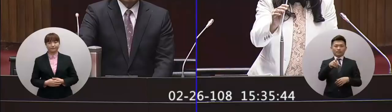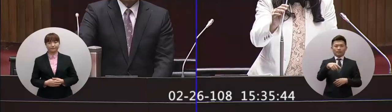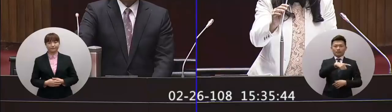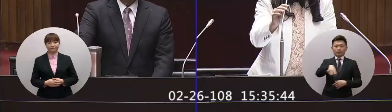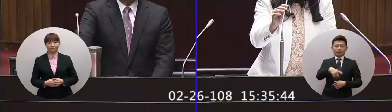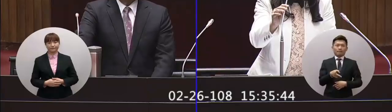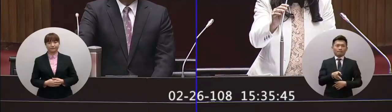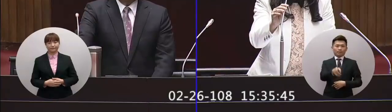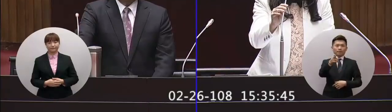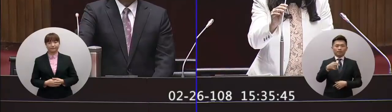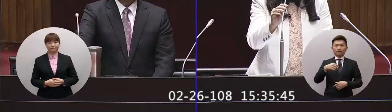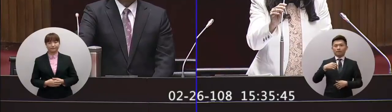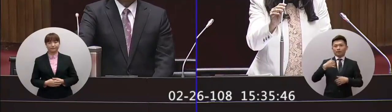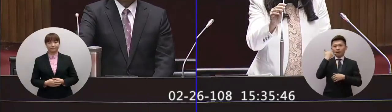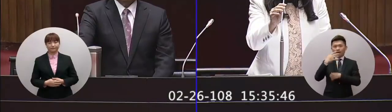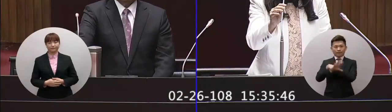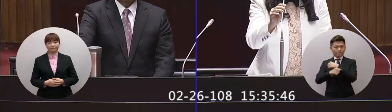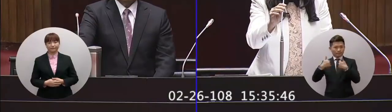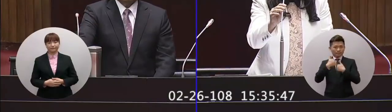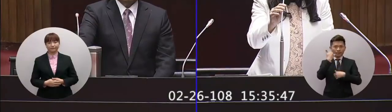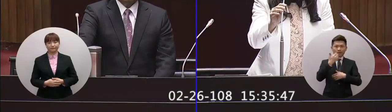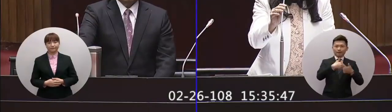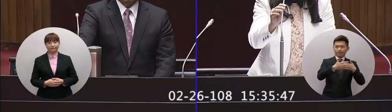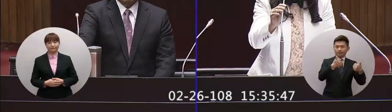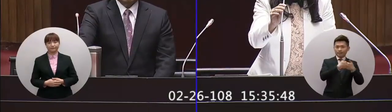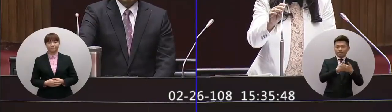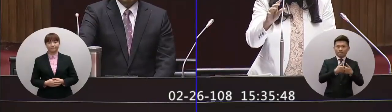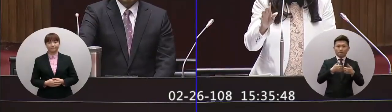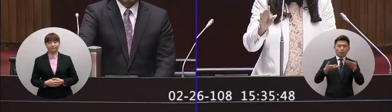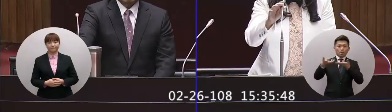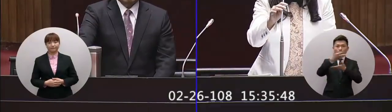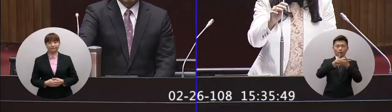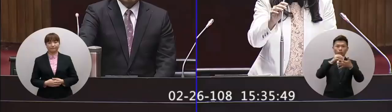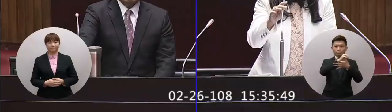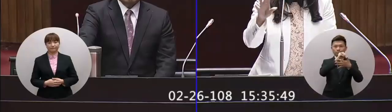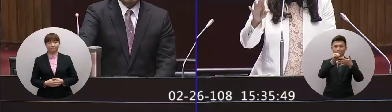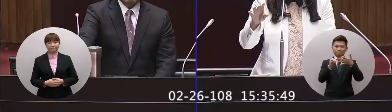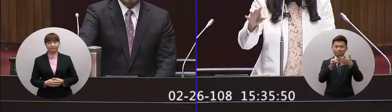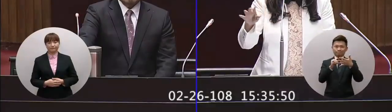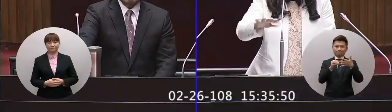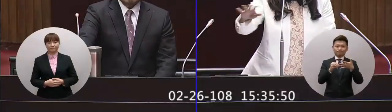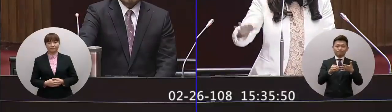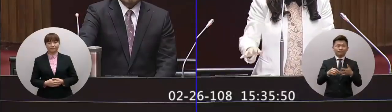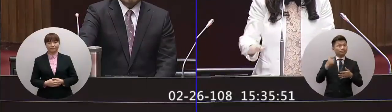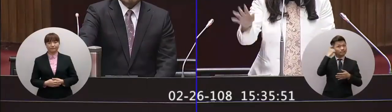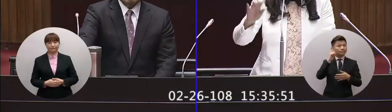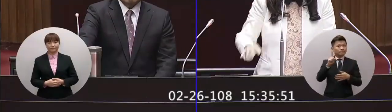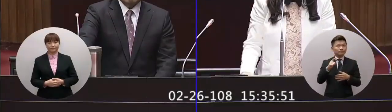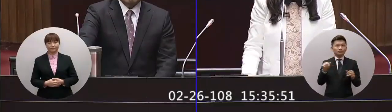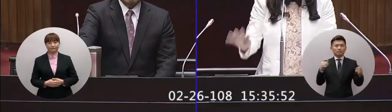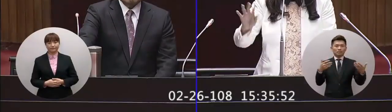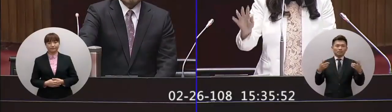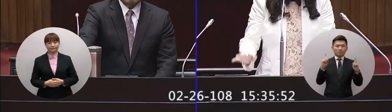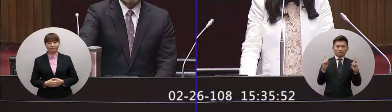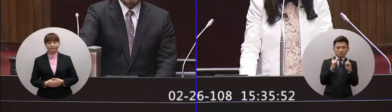還有我們的海基會海協會的溝通機制都降低層級基本上應該這樣講啦簡單說就是很冷凍很